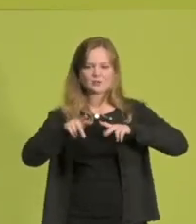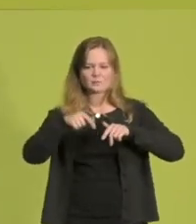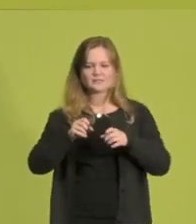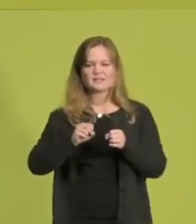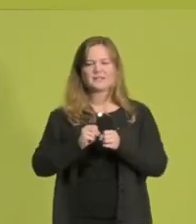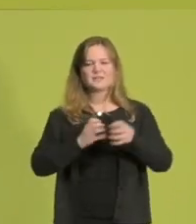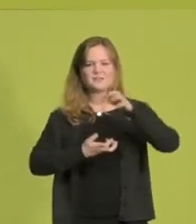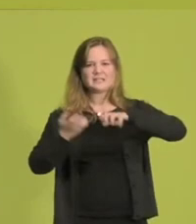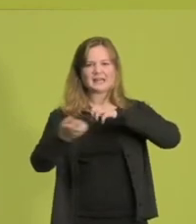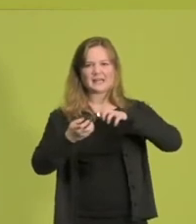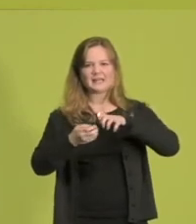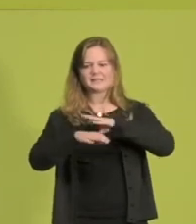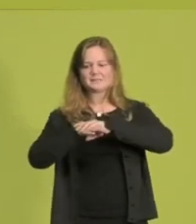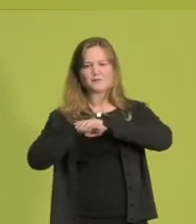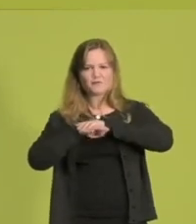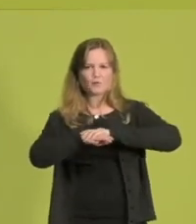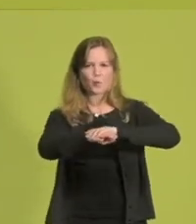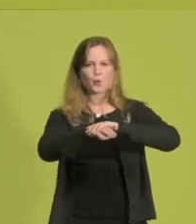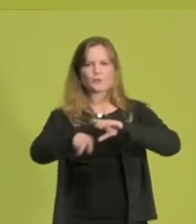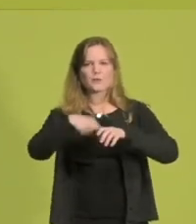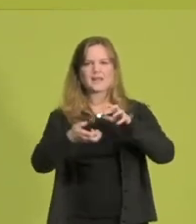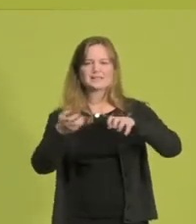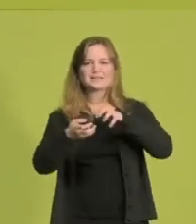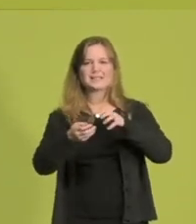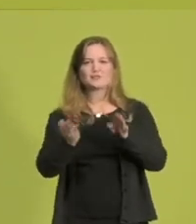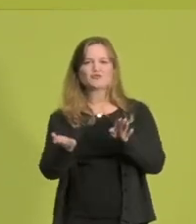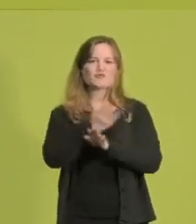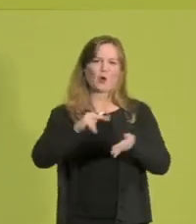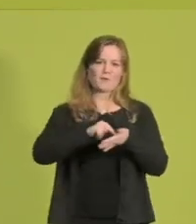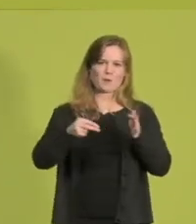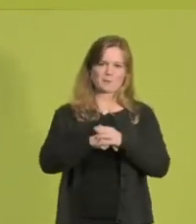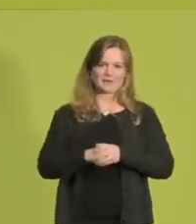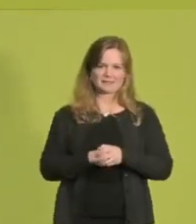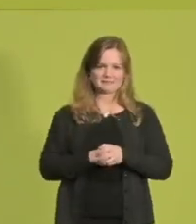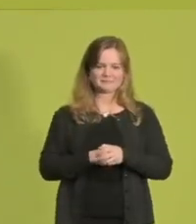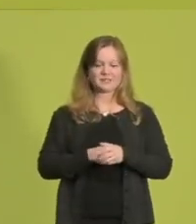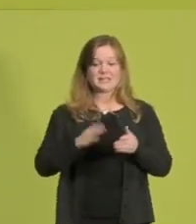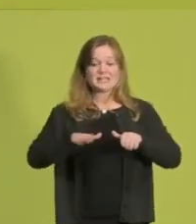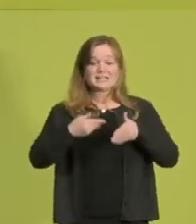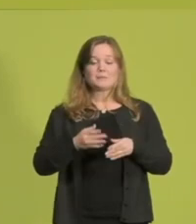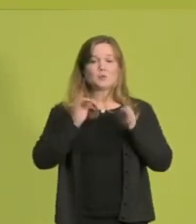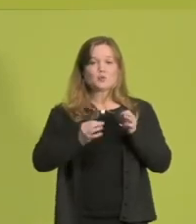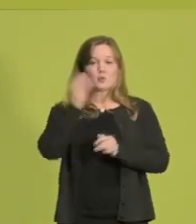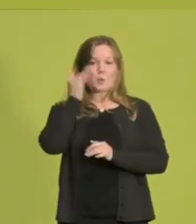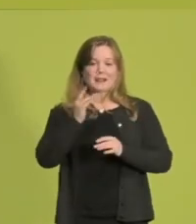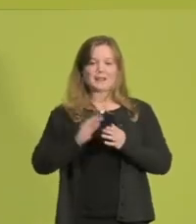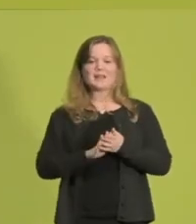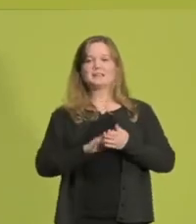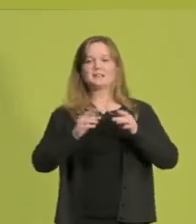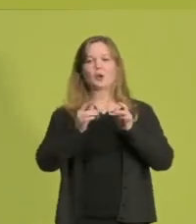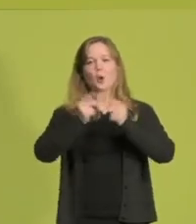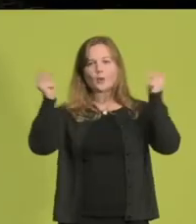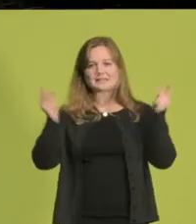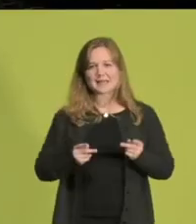und uns auf die nächste Krise vorbereitet. Liebe Freundinnen und Freunde, wir haben gut durchdachte Konzepte. Das haben wir in unserem Programm und in der Debatte